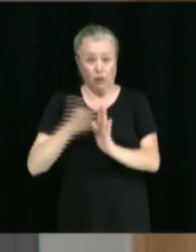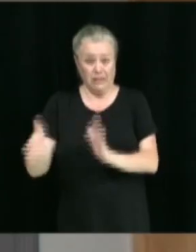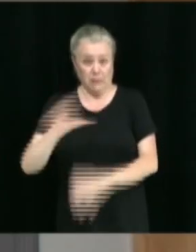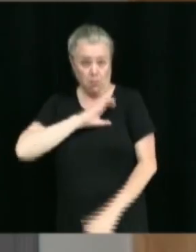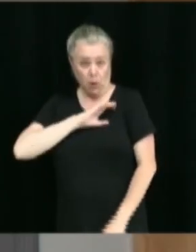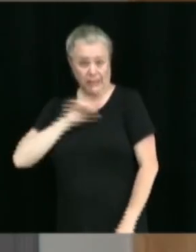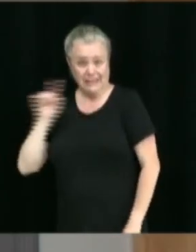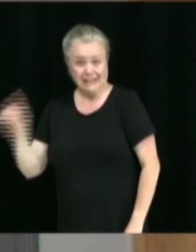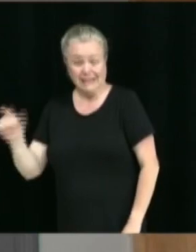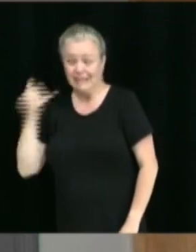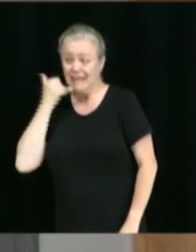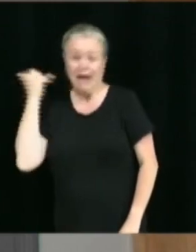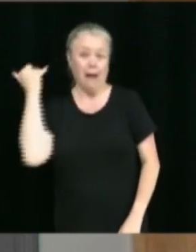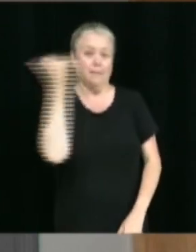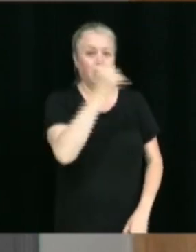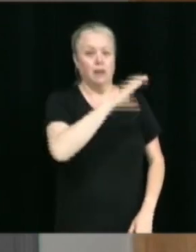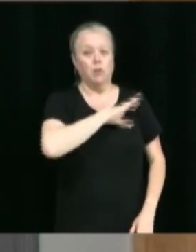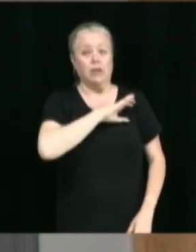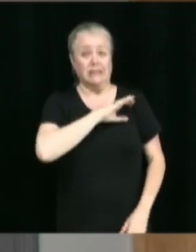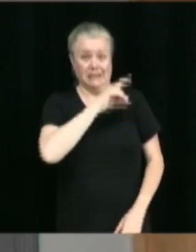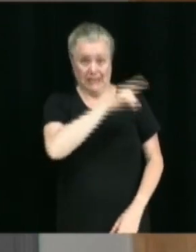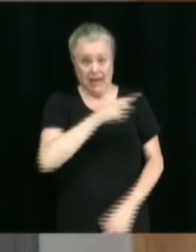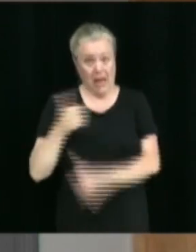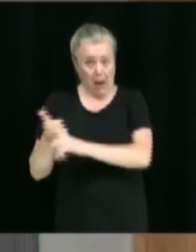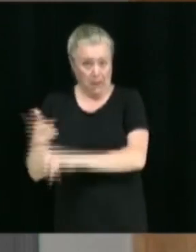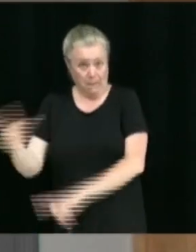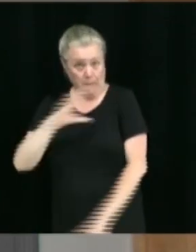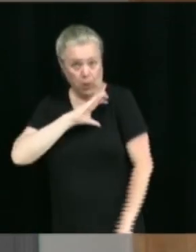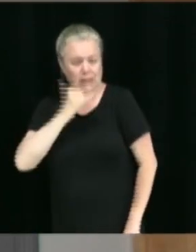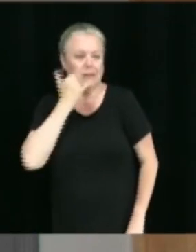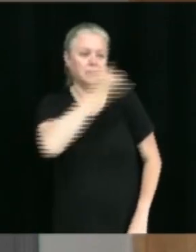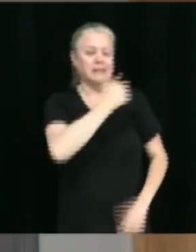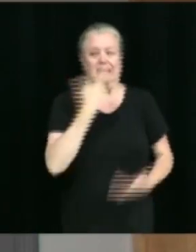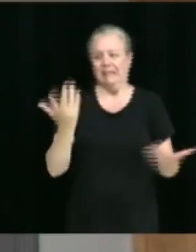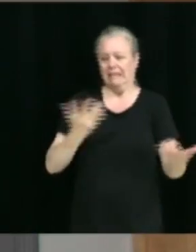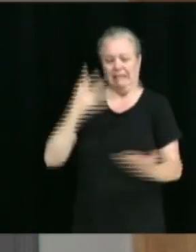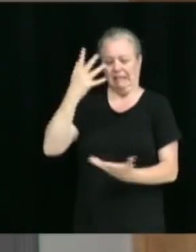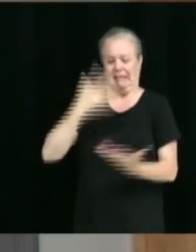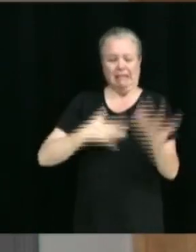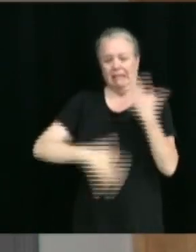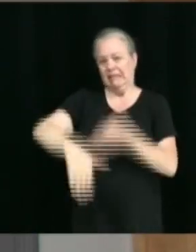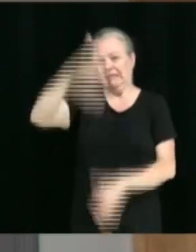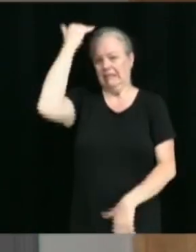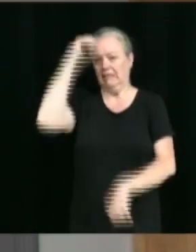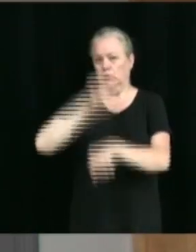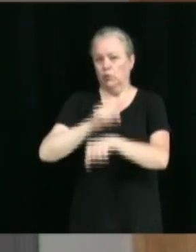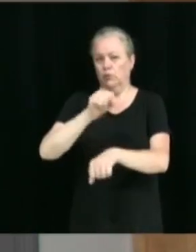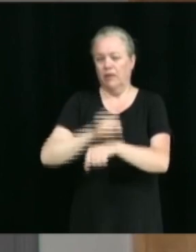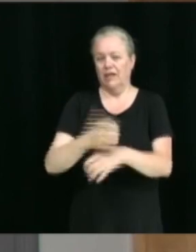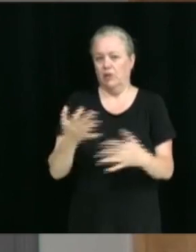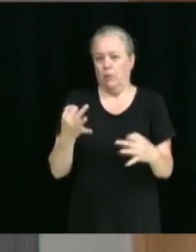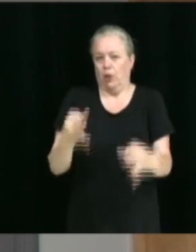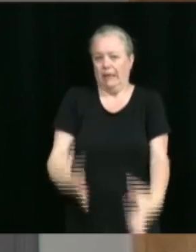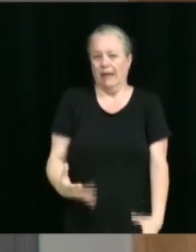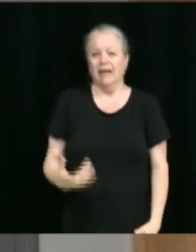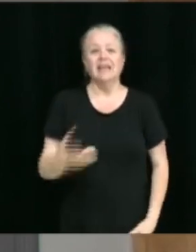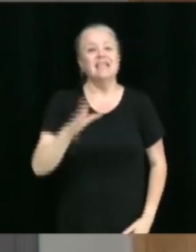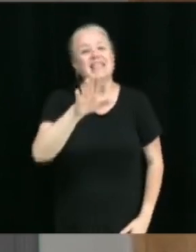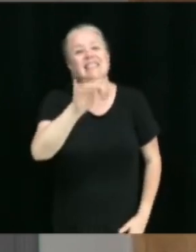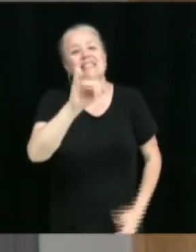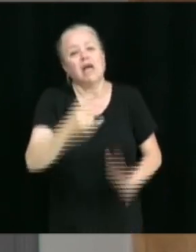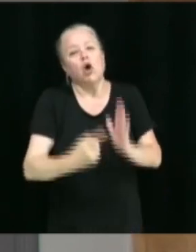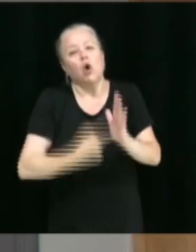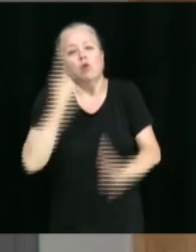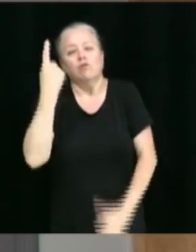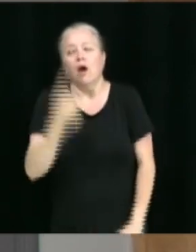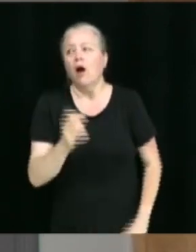des fois, elle va dire, on n'a pas le temps, on a ci, on a ça. C'est parce qu'à un moment-là, c'est… Une fois de temps en temps, je comprends rien, mais là, c'est tous les soirs. Ça Exact. les